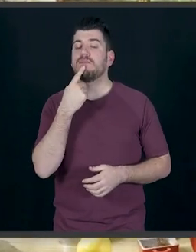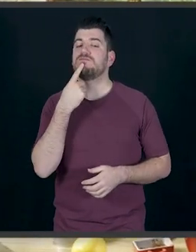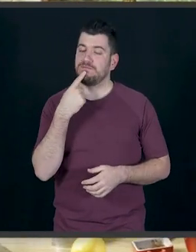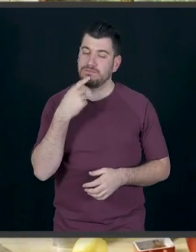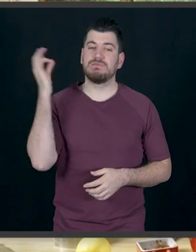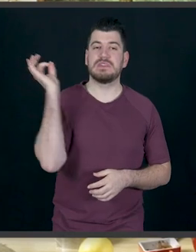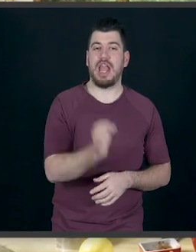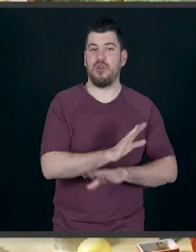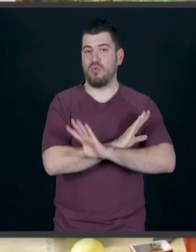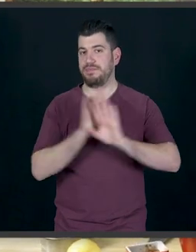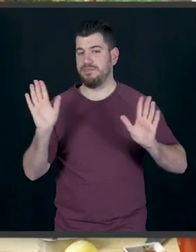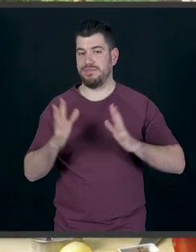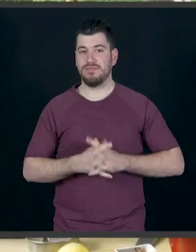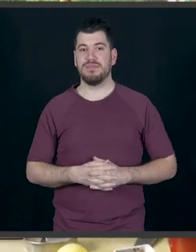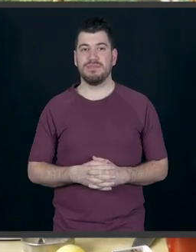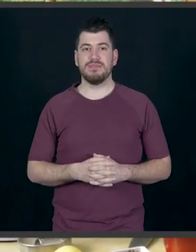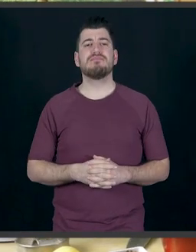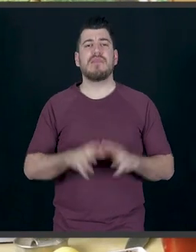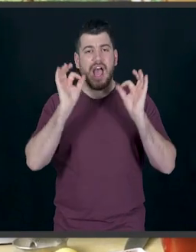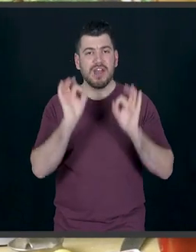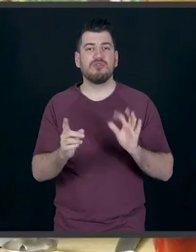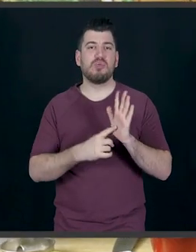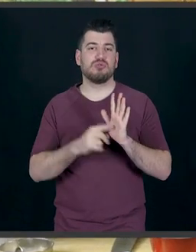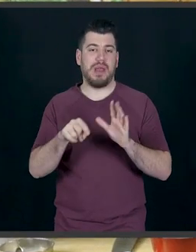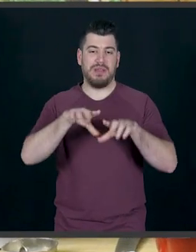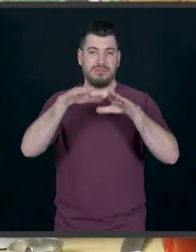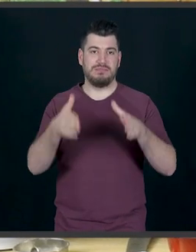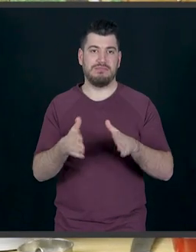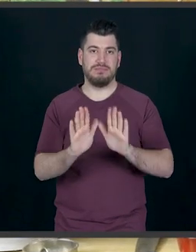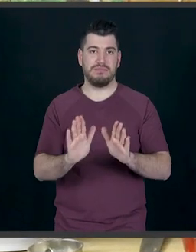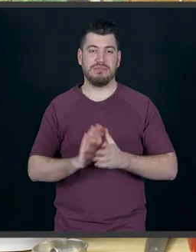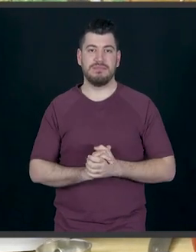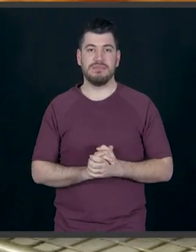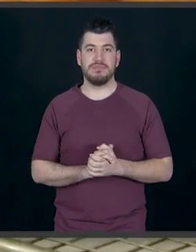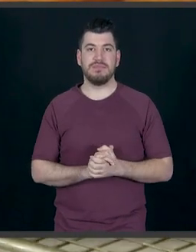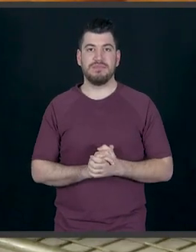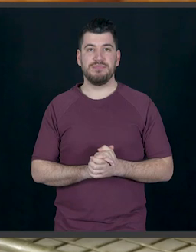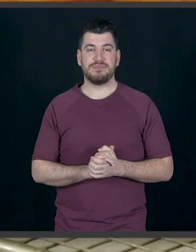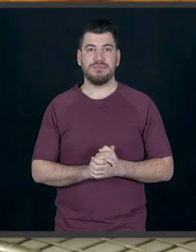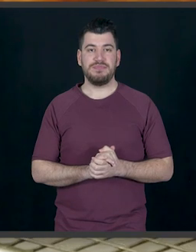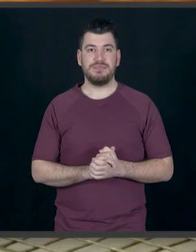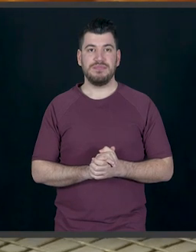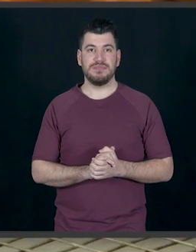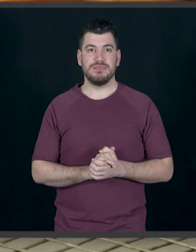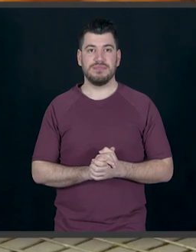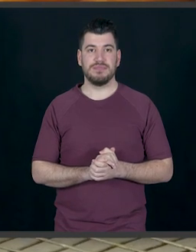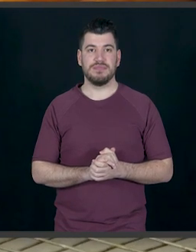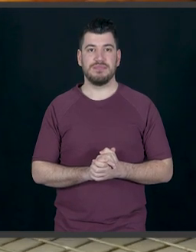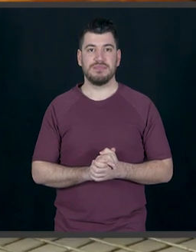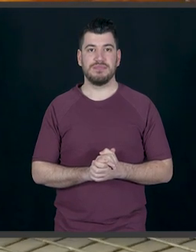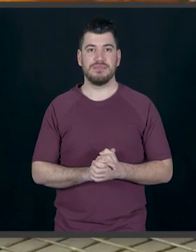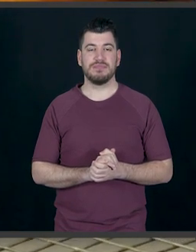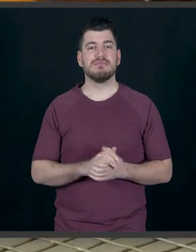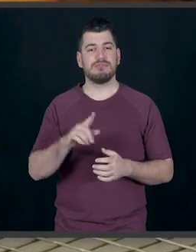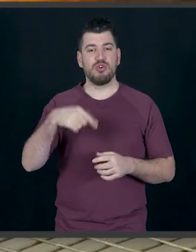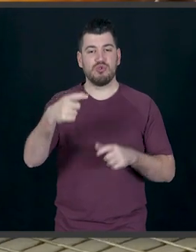Τέλειο. Τέλειο, τέλειο, τέλειο, τέλειο. Ακριβώς όπως πρέπει. Και θα ρίξω στο επόμενο